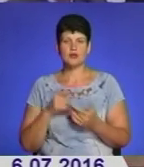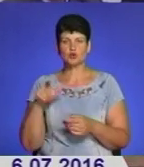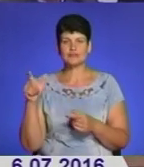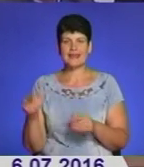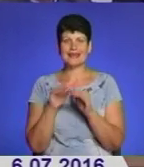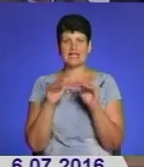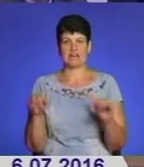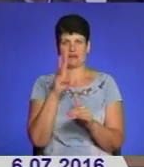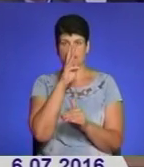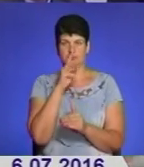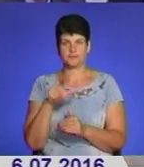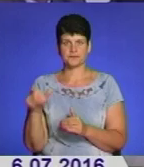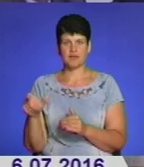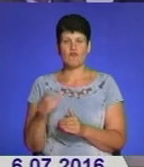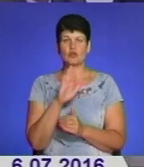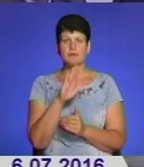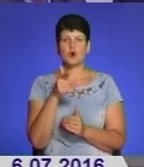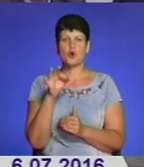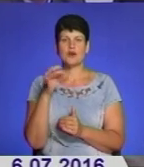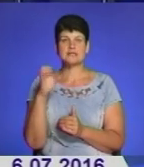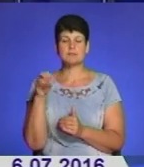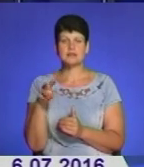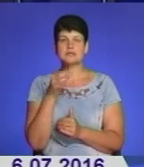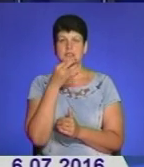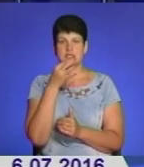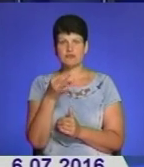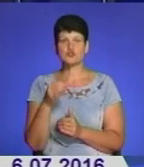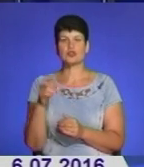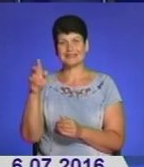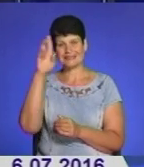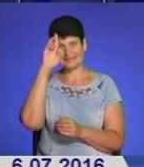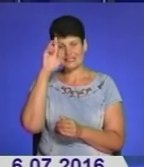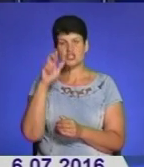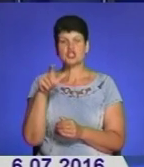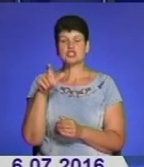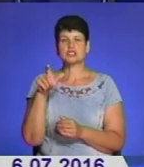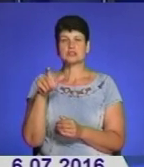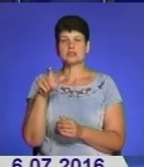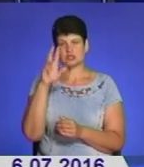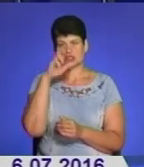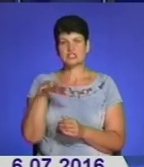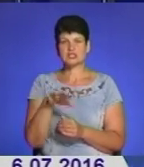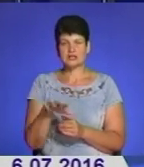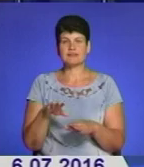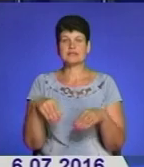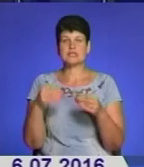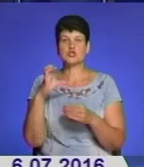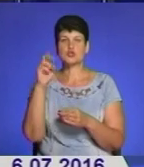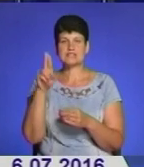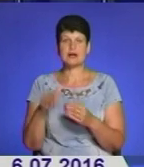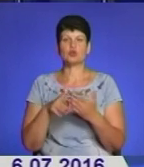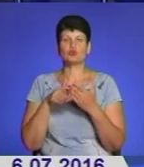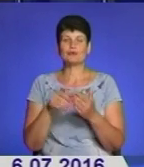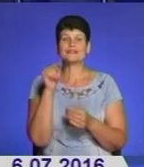плат громадян. Володимир Гройсман зауважив, що держава через систему субсидій надасть соціальну допомогу тим